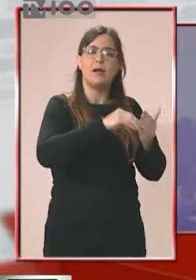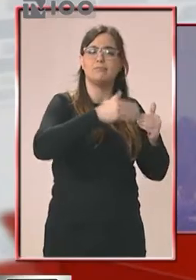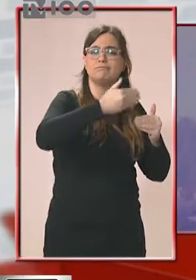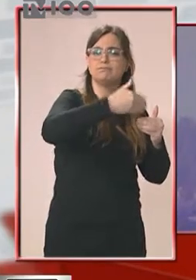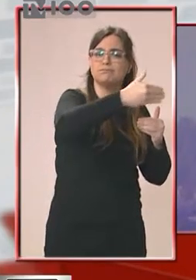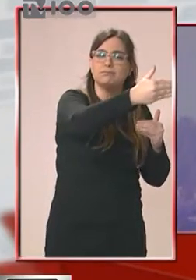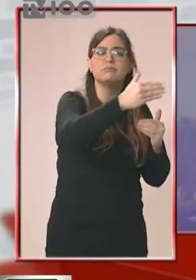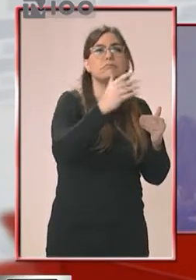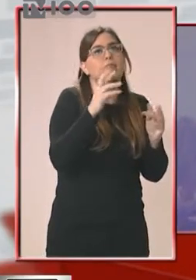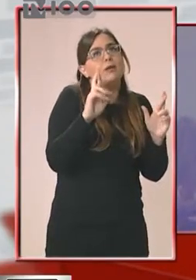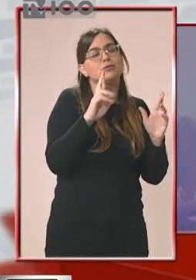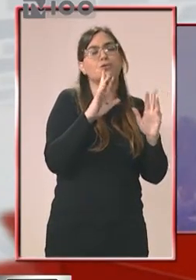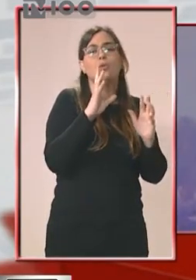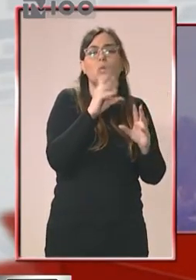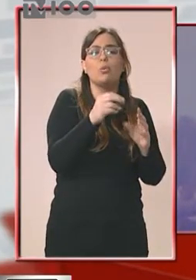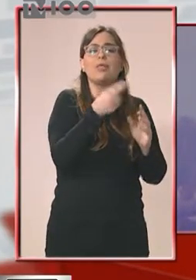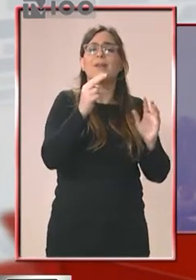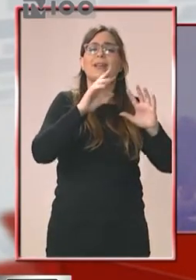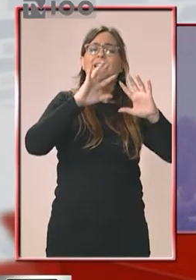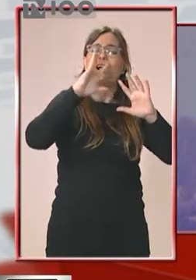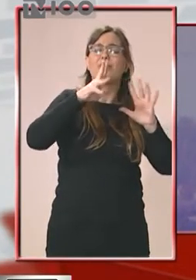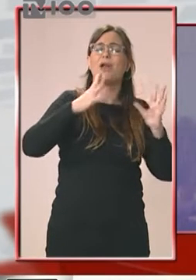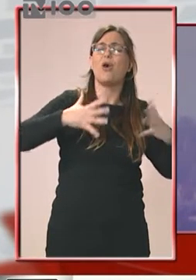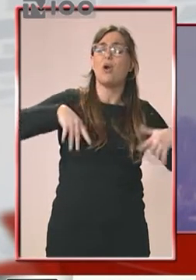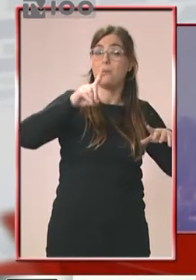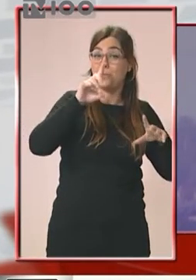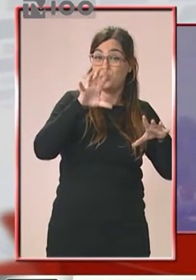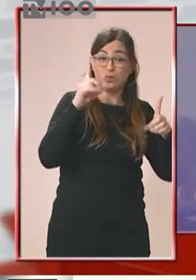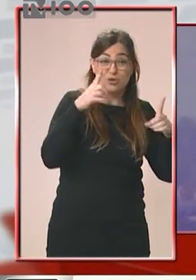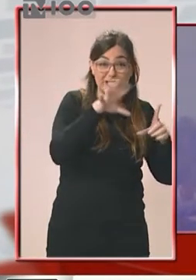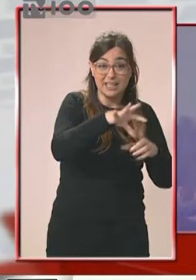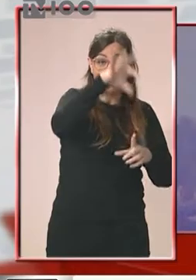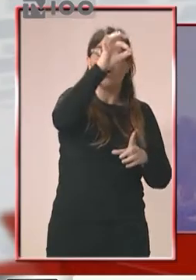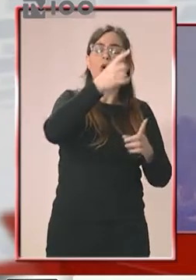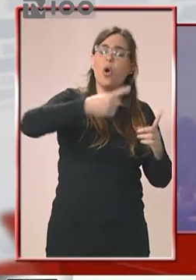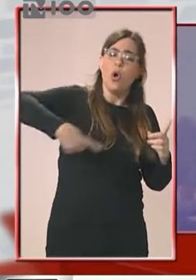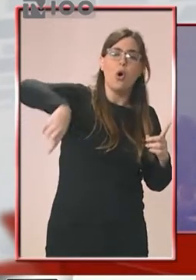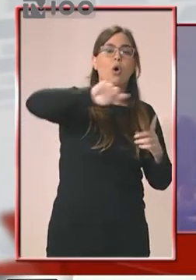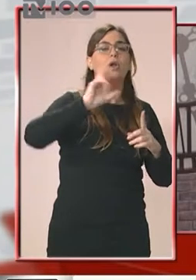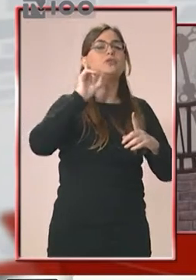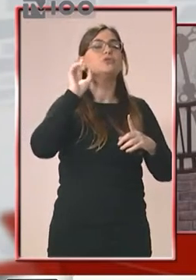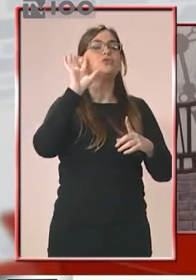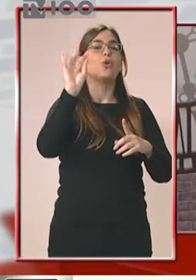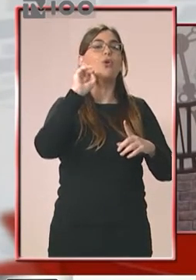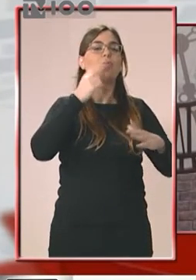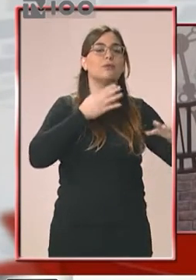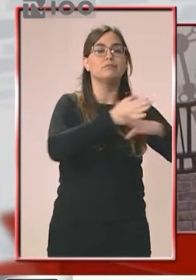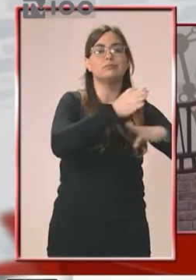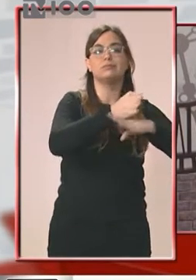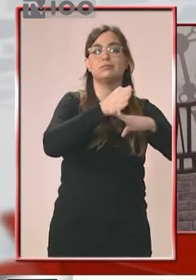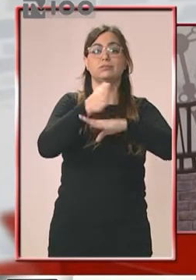σε ημερήσια διάταξη για όλα τα θέματα της ζωής μας. όχι μόνο για τη μουσική. Οτιδήποτε συμβαίνει να μπορούν να το παρακολουθούν. Η Δημοτική Τηλεόραση τους ή άλλους κάνει